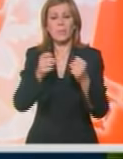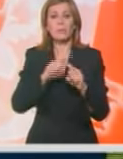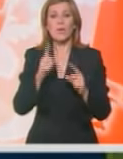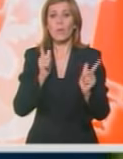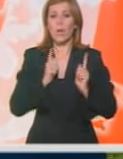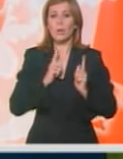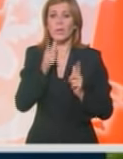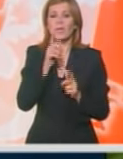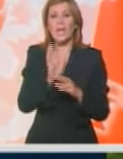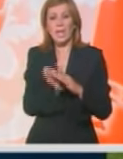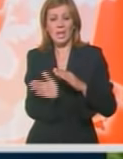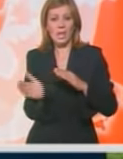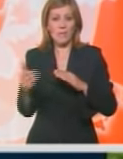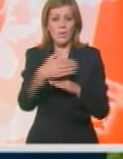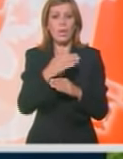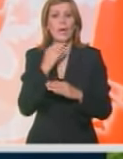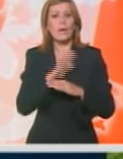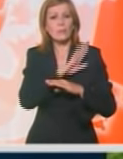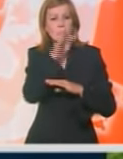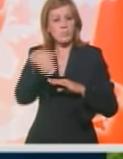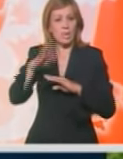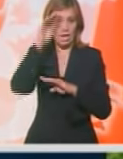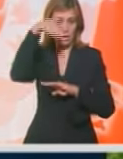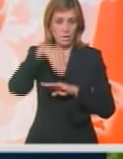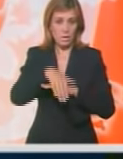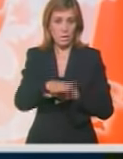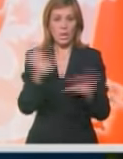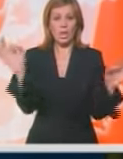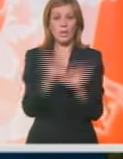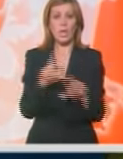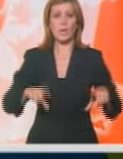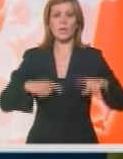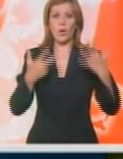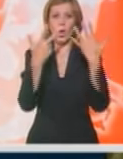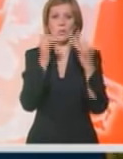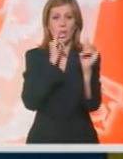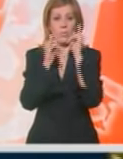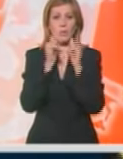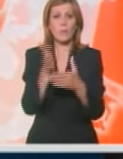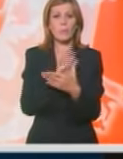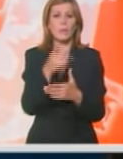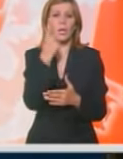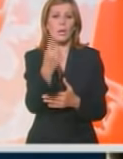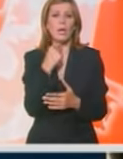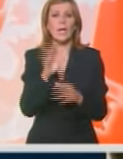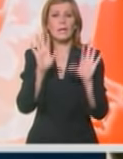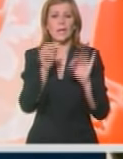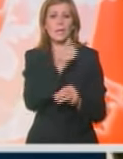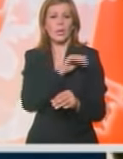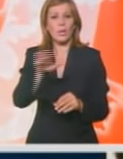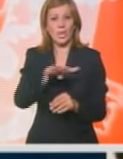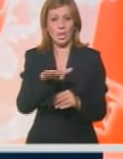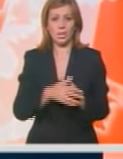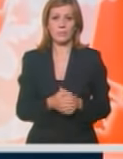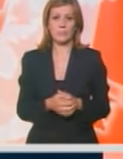vozača da savlada krivinu, spuštajući se nizbrdo. Nesreću je preživelo osmaru putnika, među njima i jedno desetogodišnje